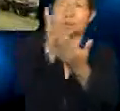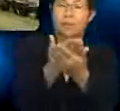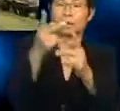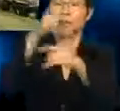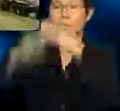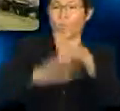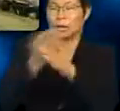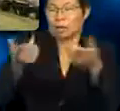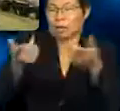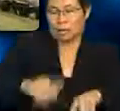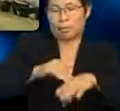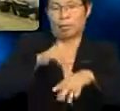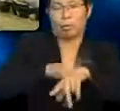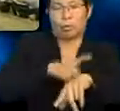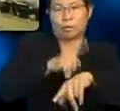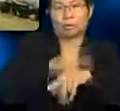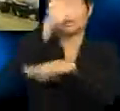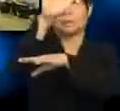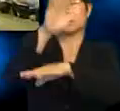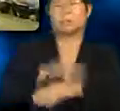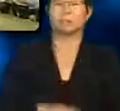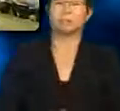hanya pada waktu siang.